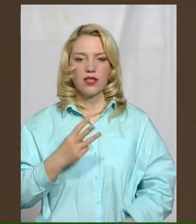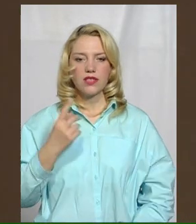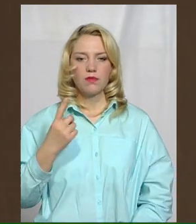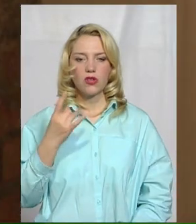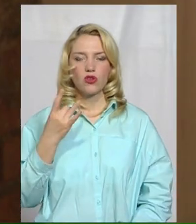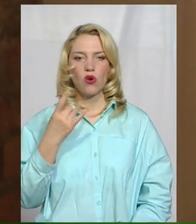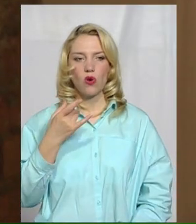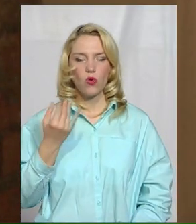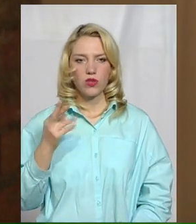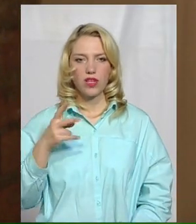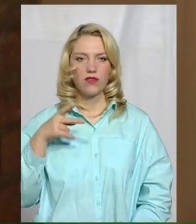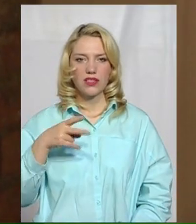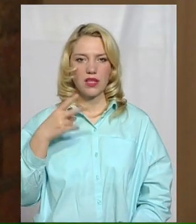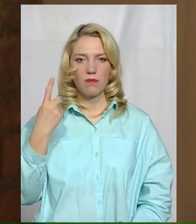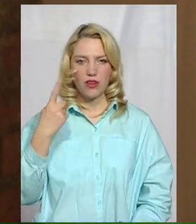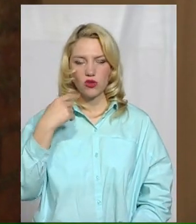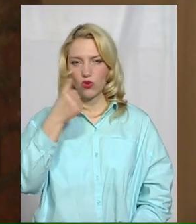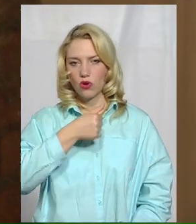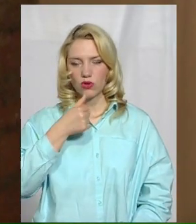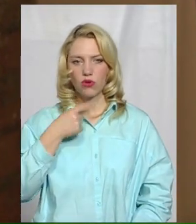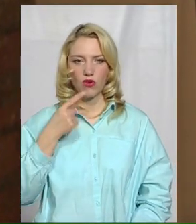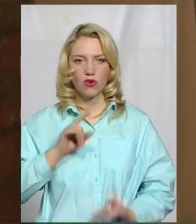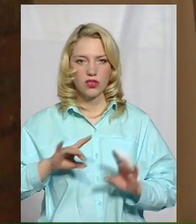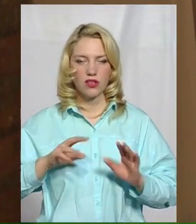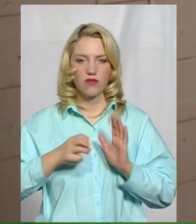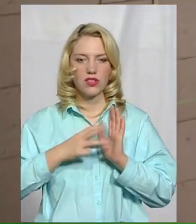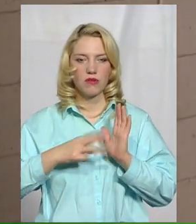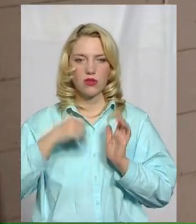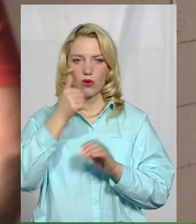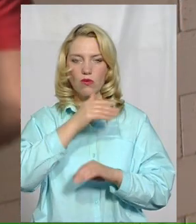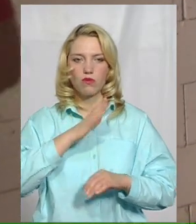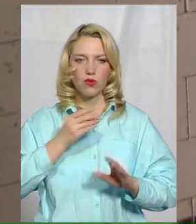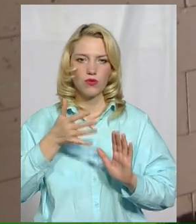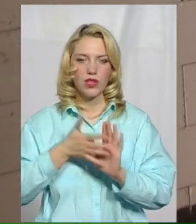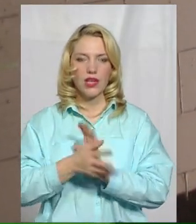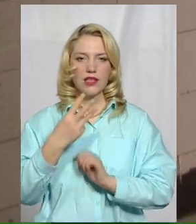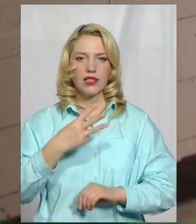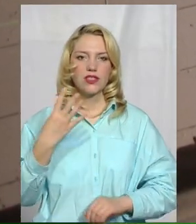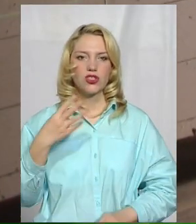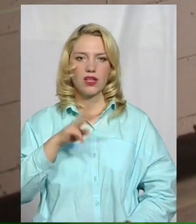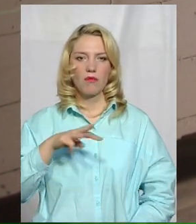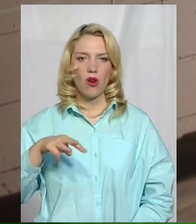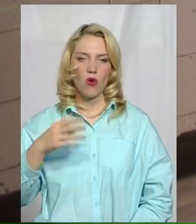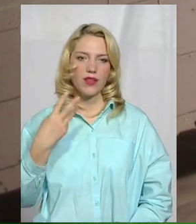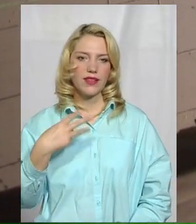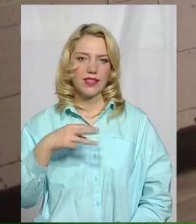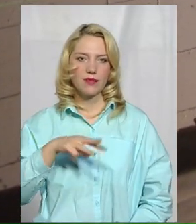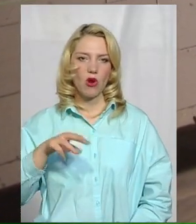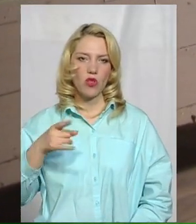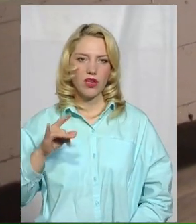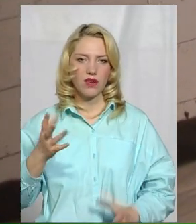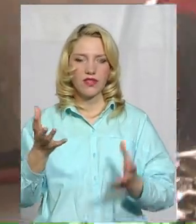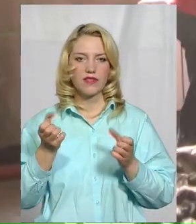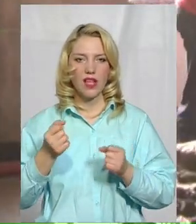року. Володимир Сельський каже, в 2018 році було освоєно 34 мільйони. З них 30 мільйонів гривень взяли з